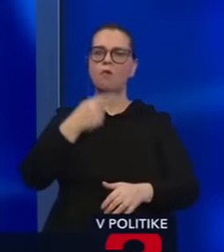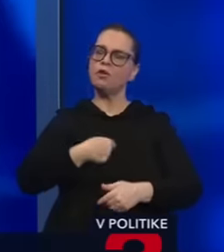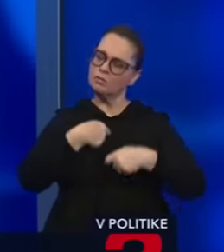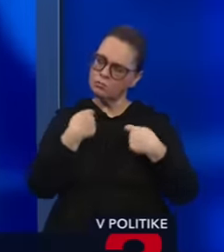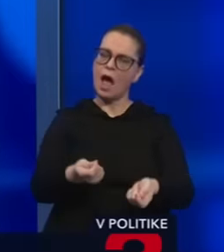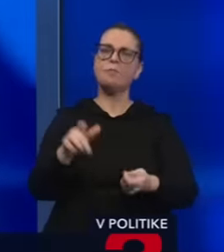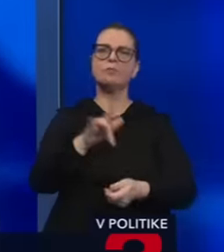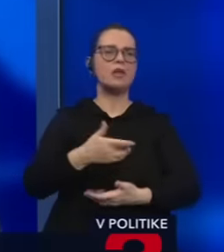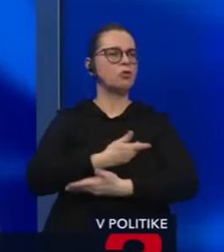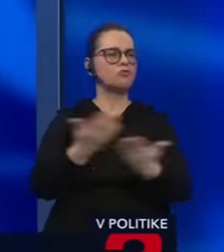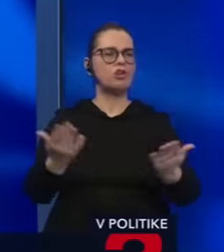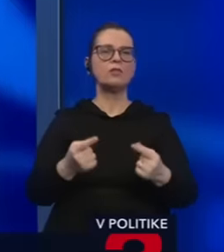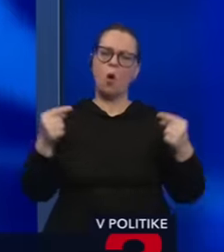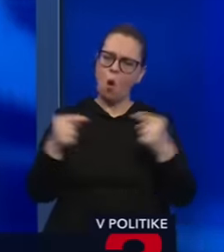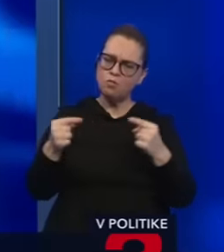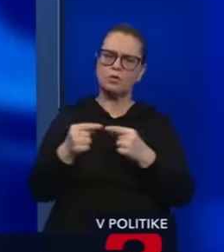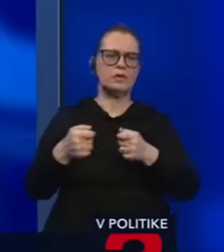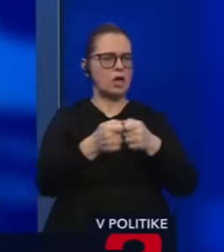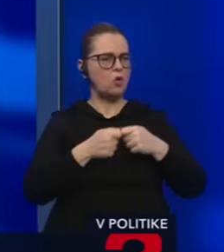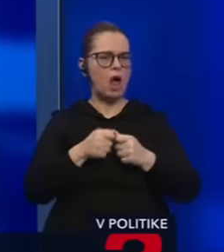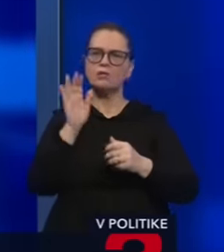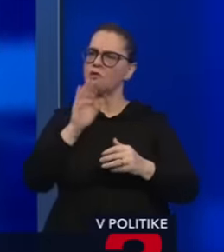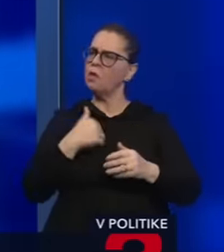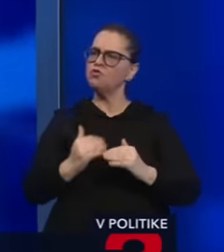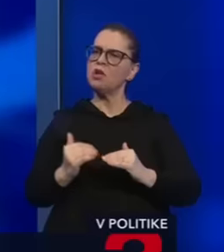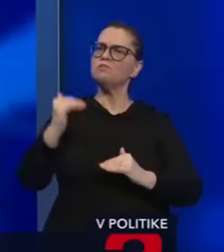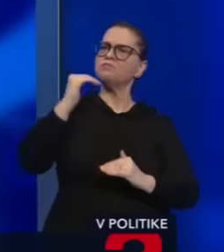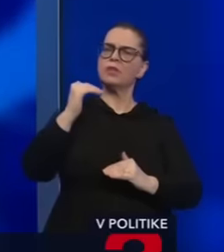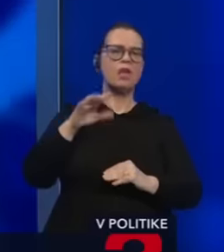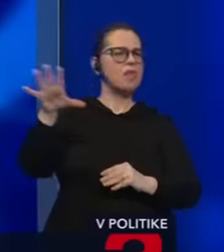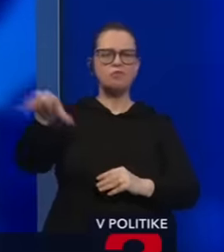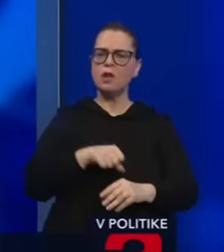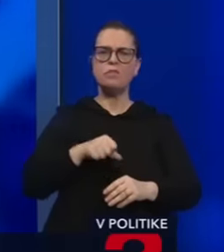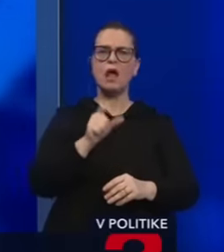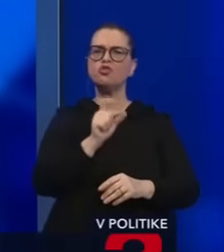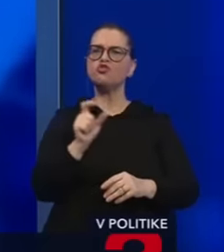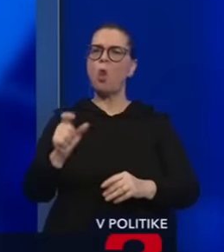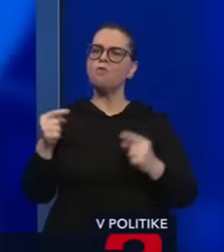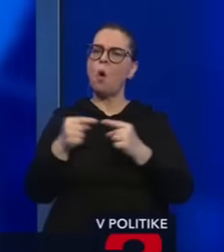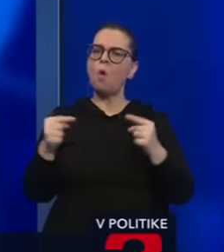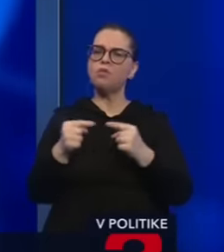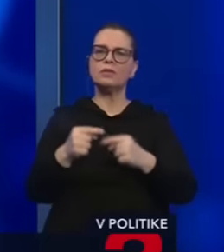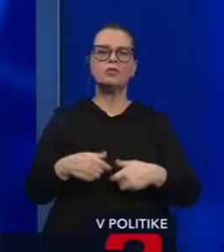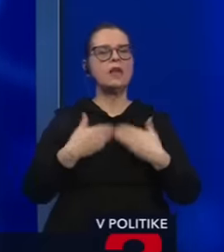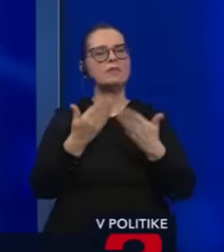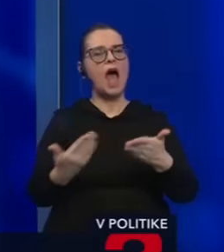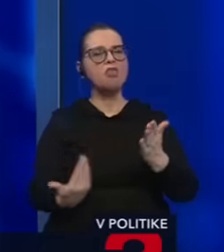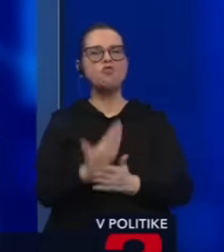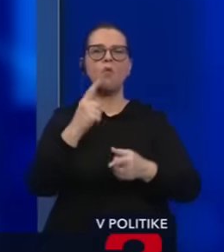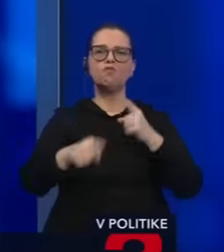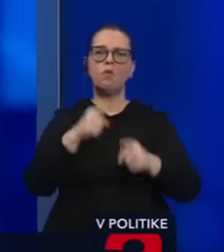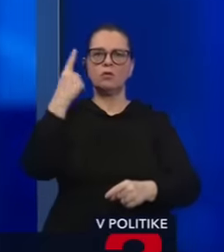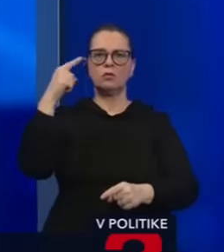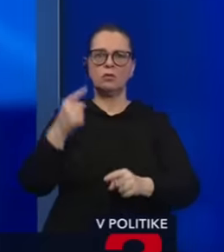všetkým, aj opozičným, aj koaličným, nebude sa vyvyšovať, nebude brať slovo opozičným poslancom. Priniesie novú politickú kultúru a v